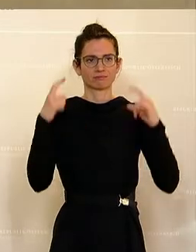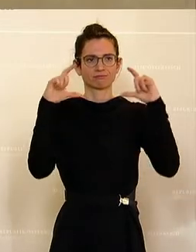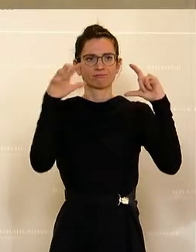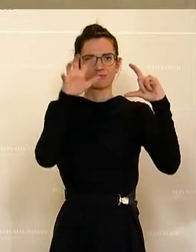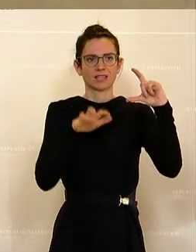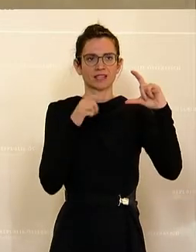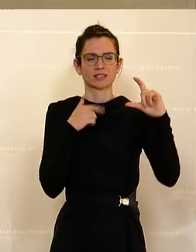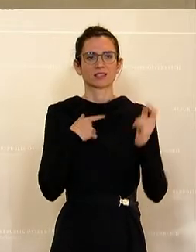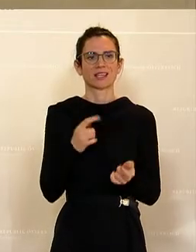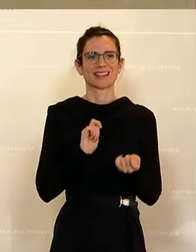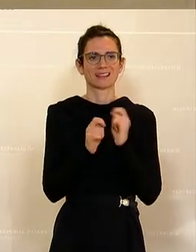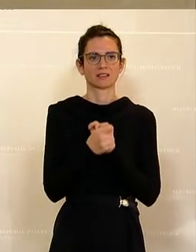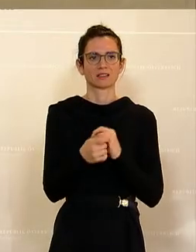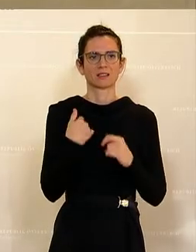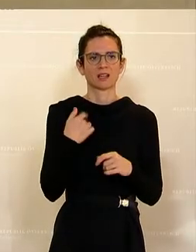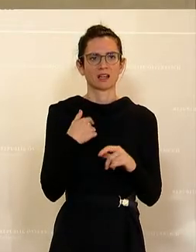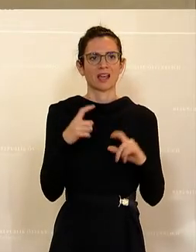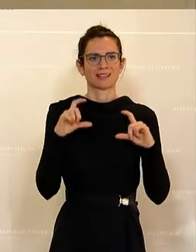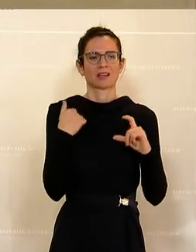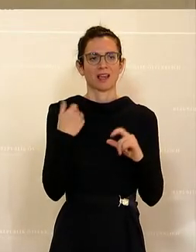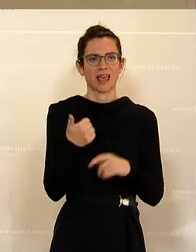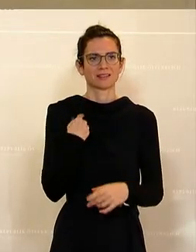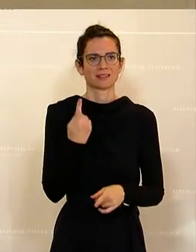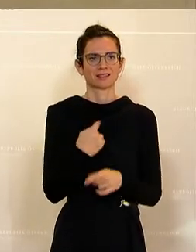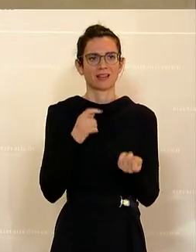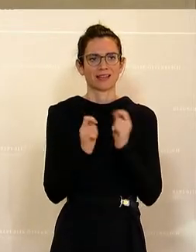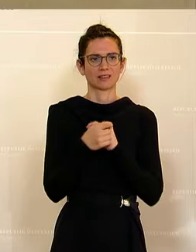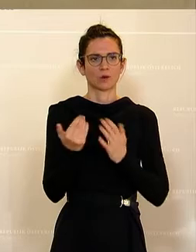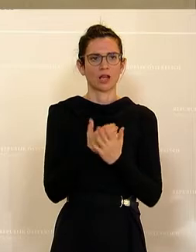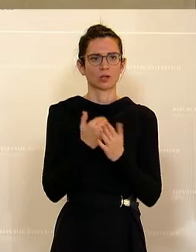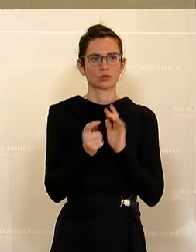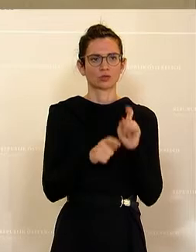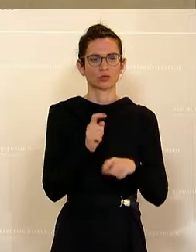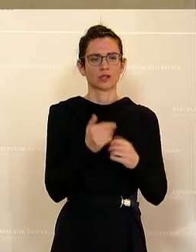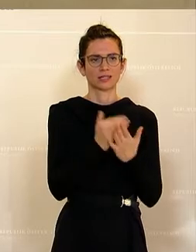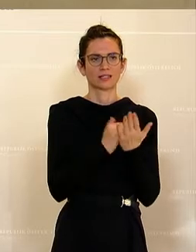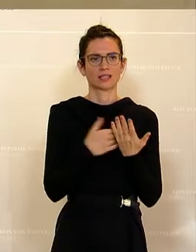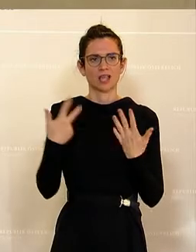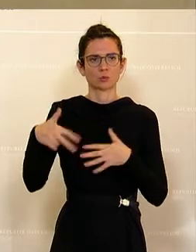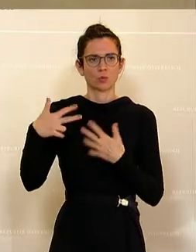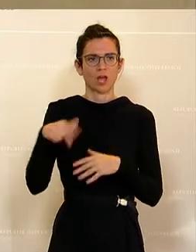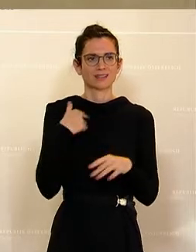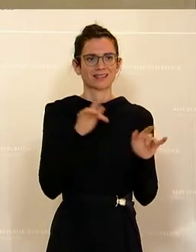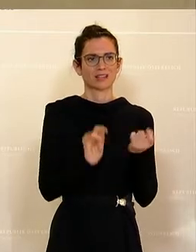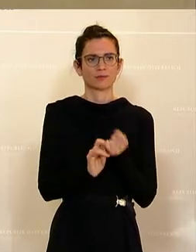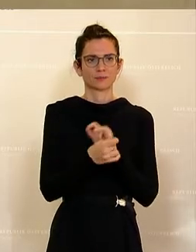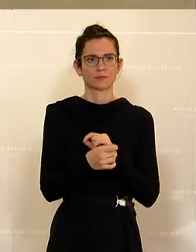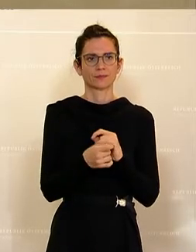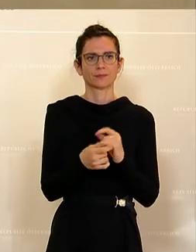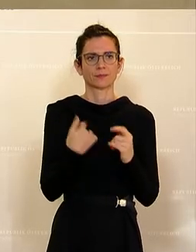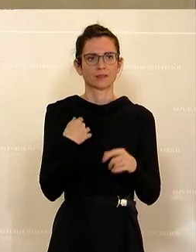Gesetzesantrag wird wie folgt geändert. Artikel 1, Änderung des Einkommensteuergesetzes 1988, wird wie folgt geändert.